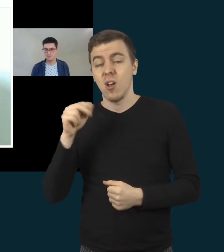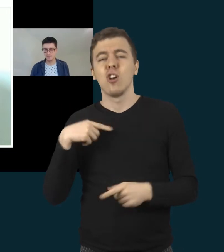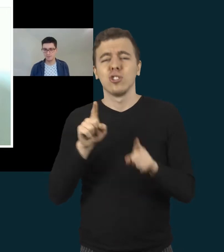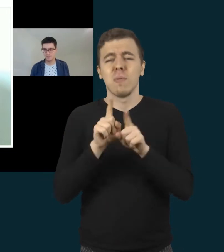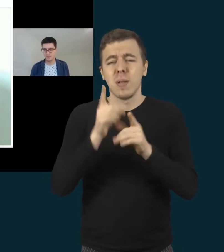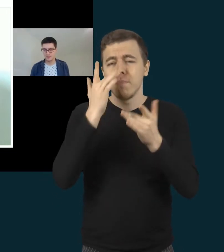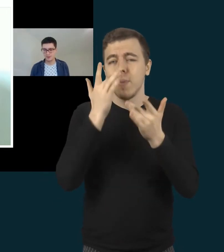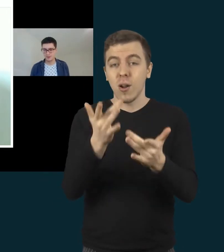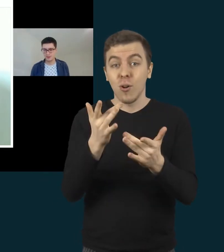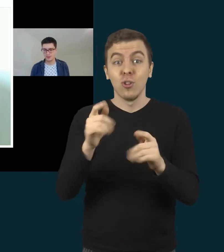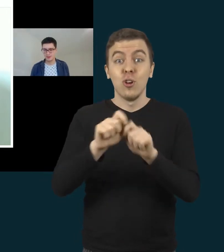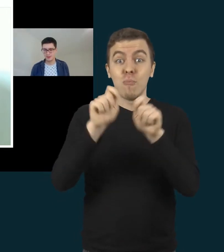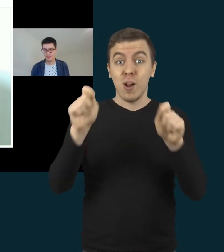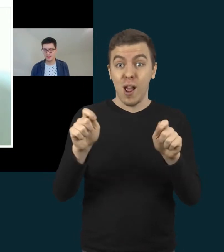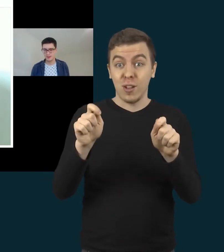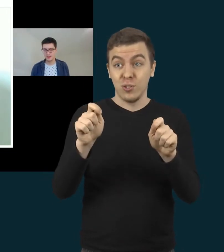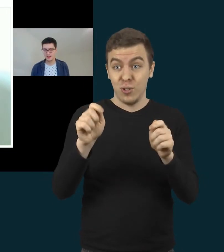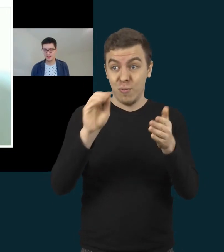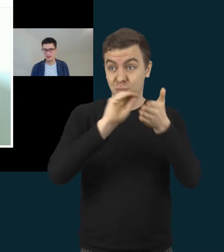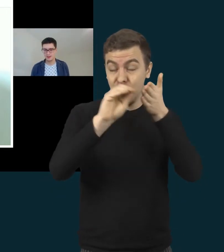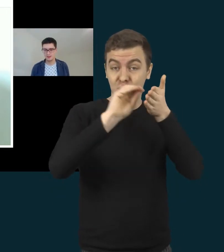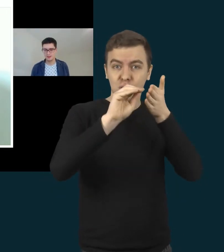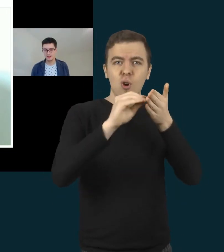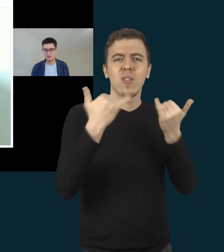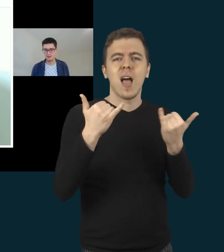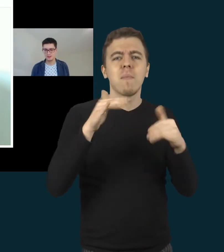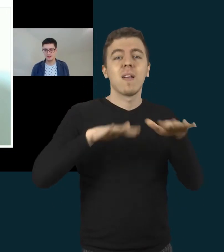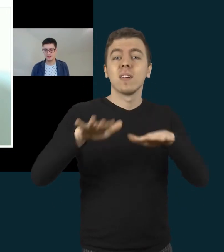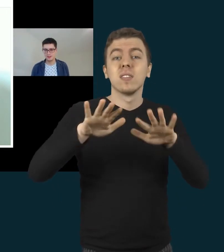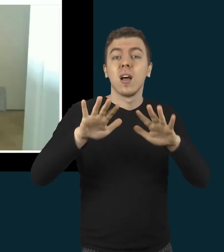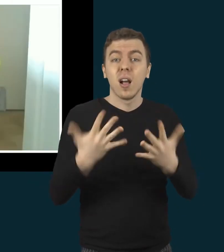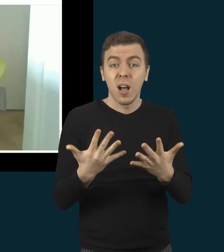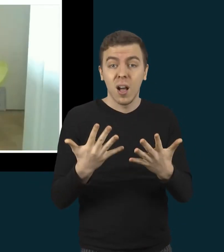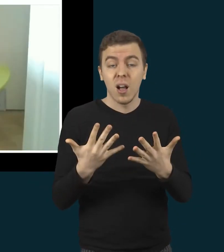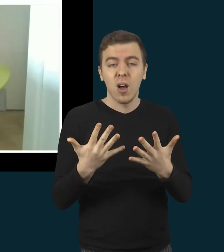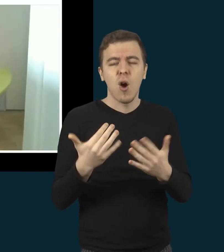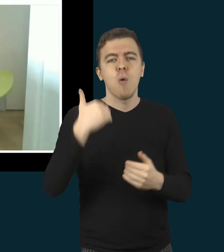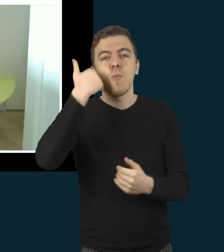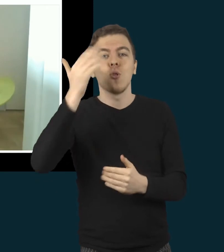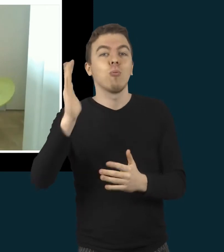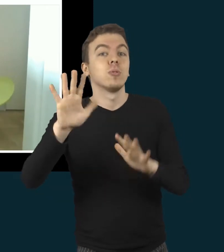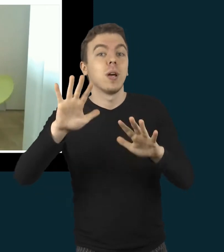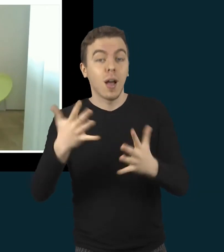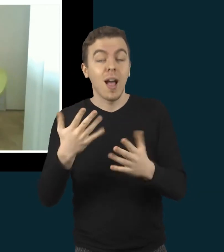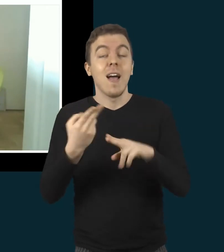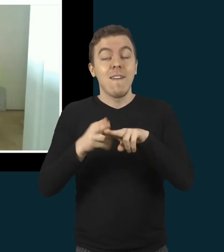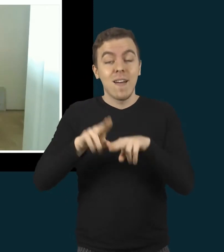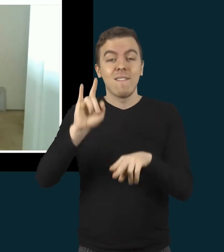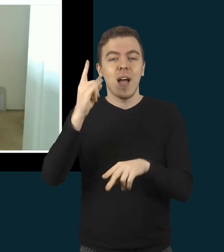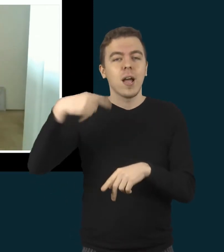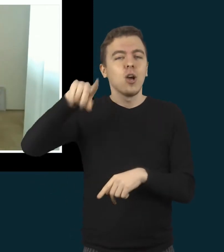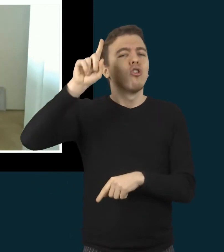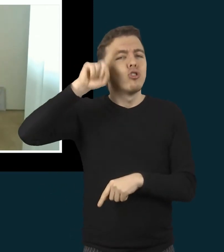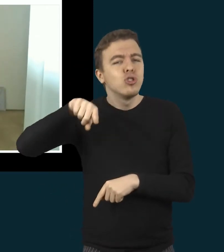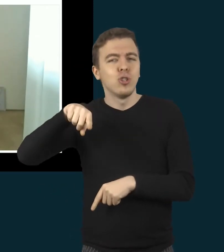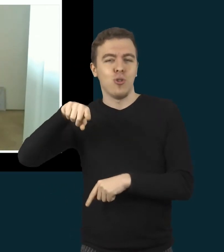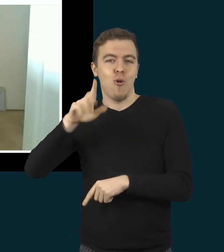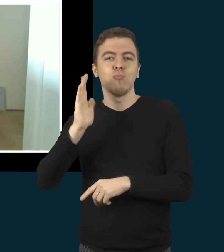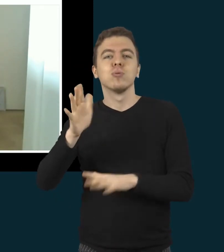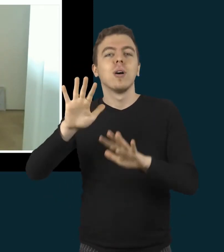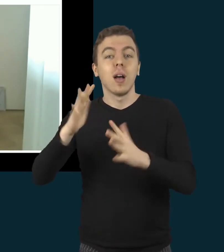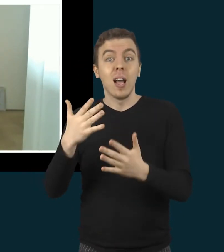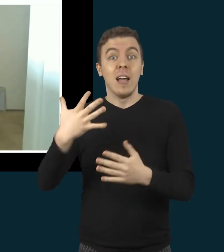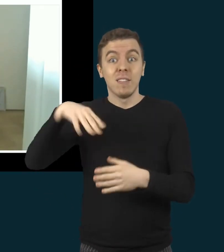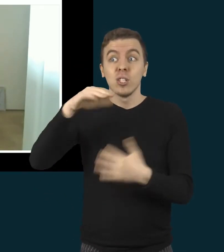pradžioj matėte, aš užrašau, va, kas vyksta dabar ir kas bus po to, kad vaikai žinotų tiesiog, ir iešku, jie jau žino ir jie